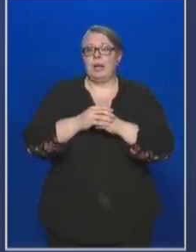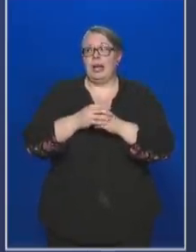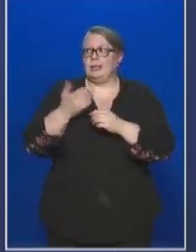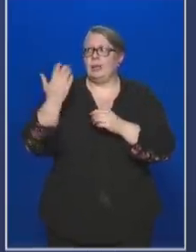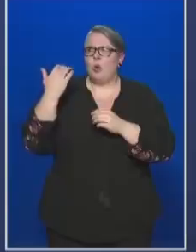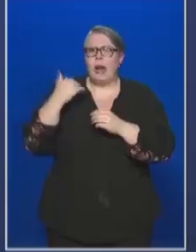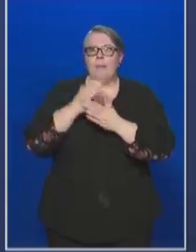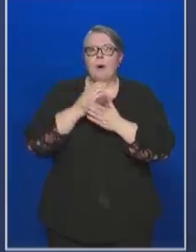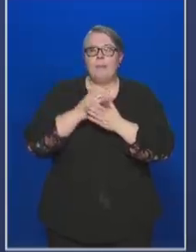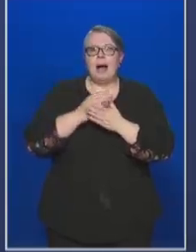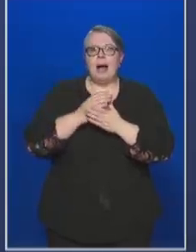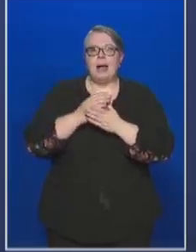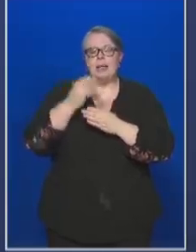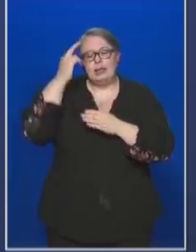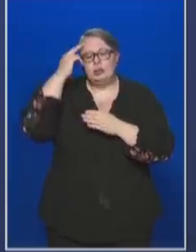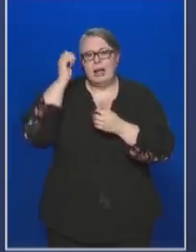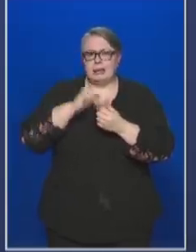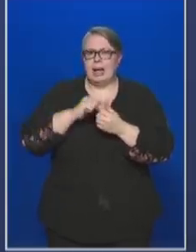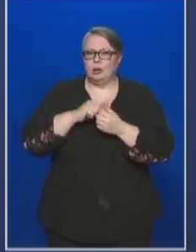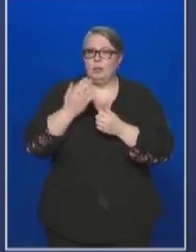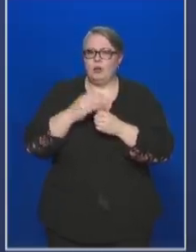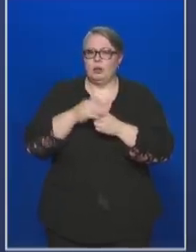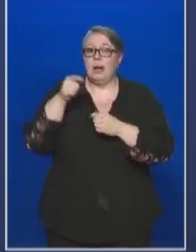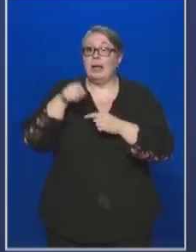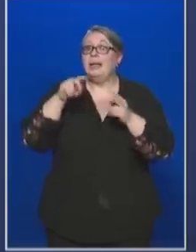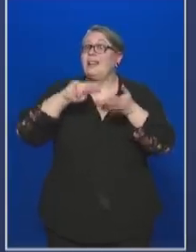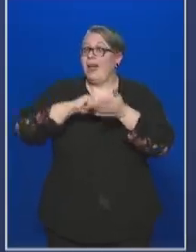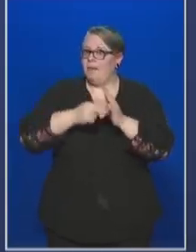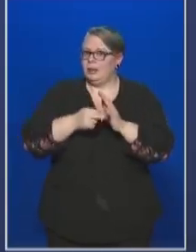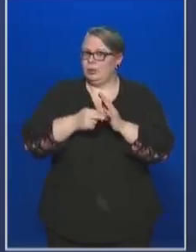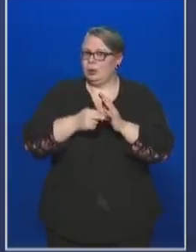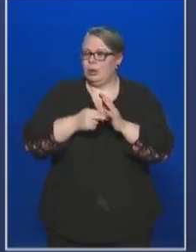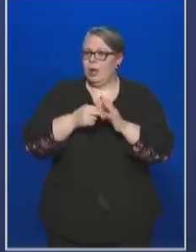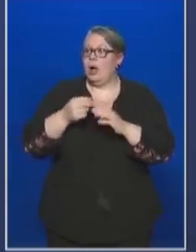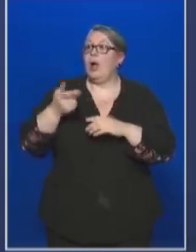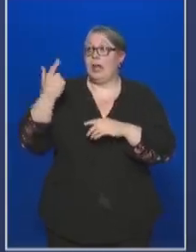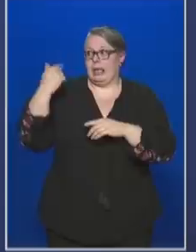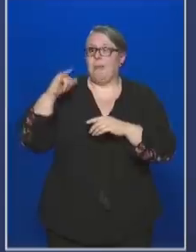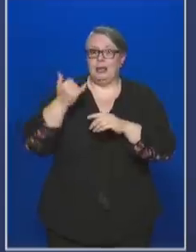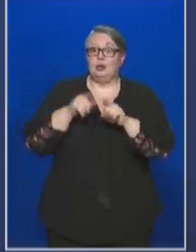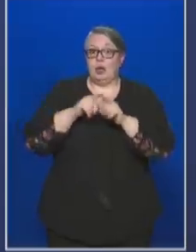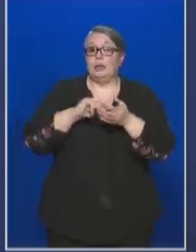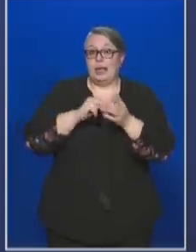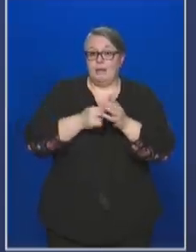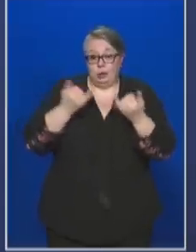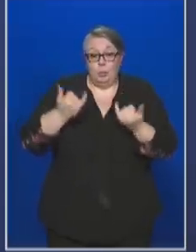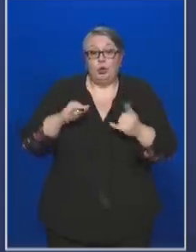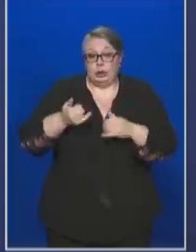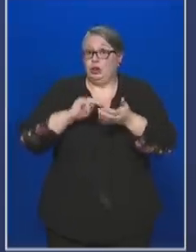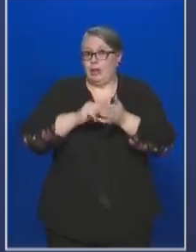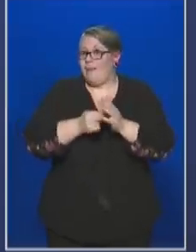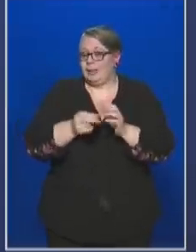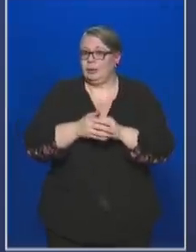korábban ismert dátum, hiszen erre tervezünk. Terveztünk már korábban, tervezünk most is,